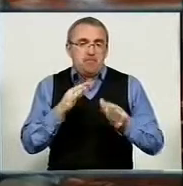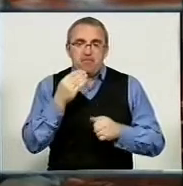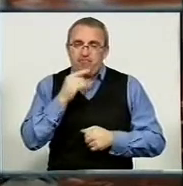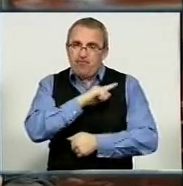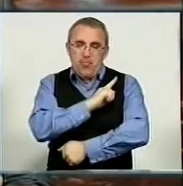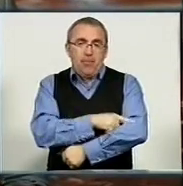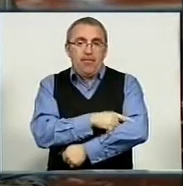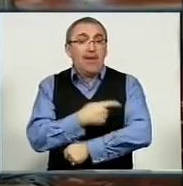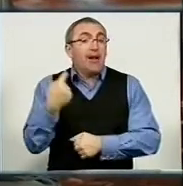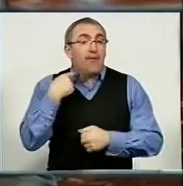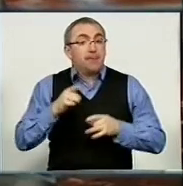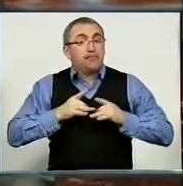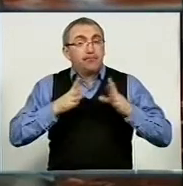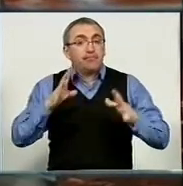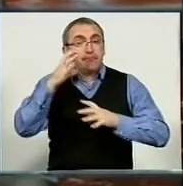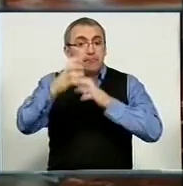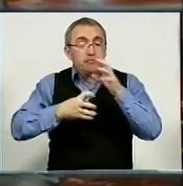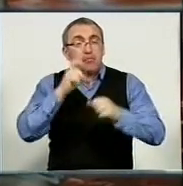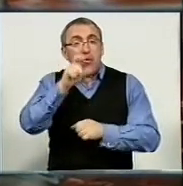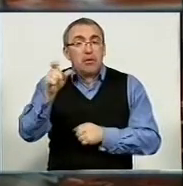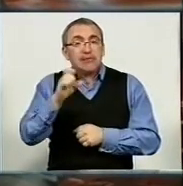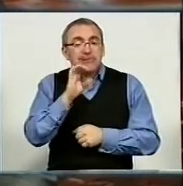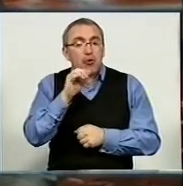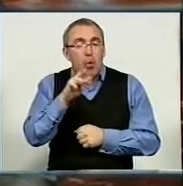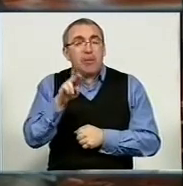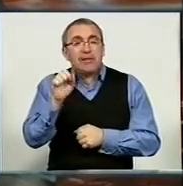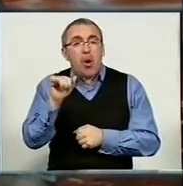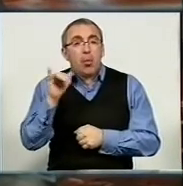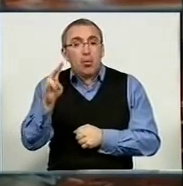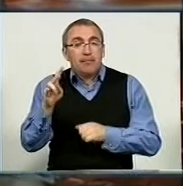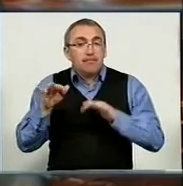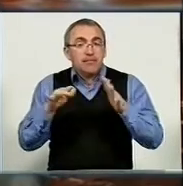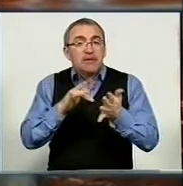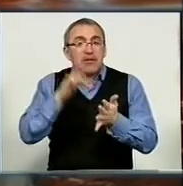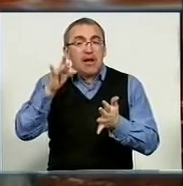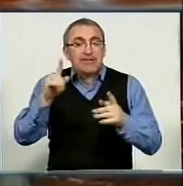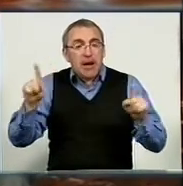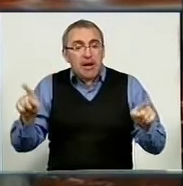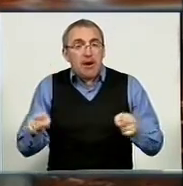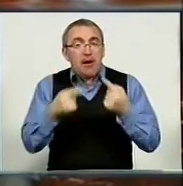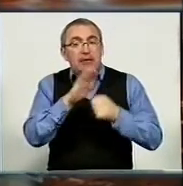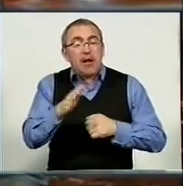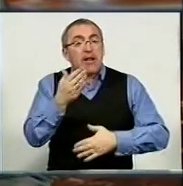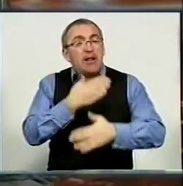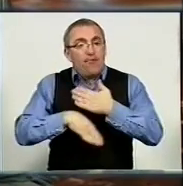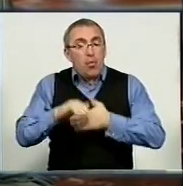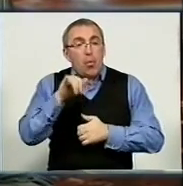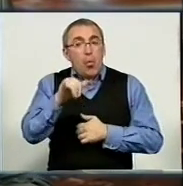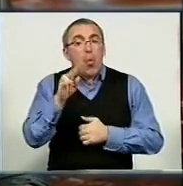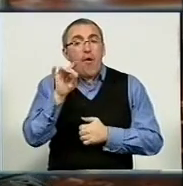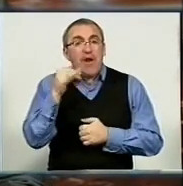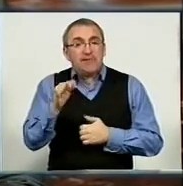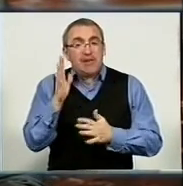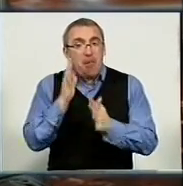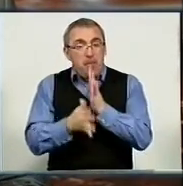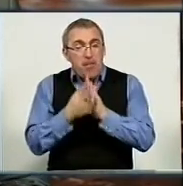Кіровограді відзначили Всесвітній день людей з синдромом Дауна. Акцію ініціював Центр соціальної реабілітації дітей-інвалідів. У Ковалівському парку для